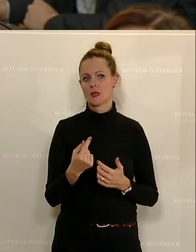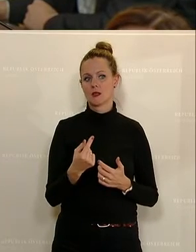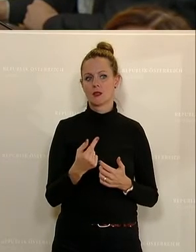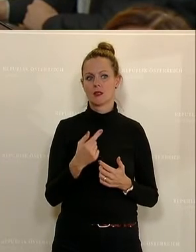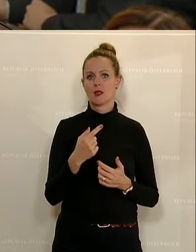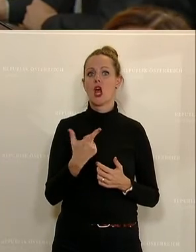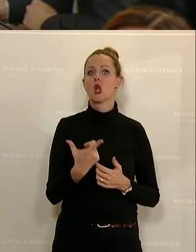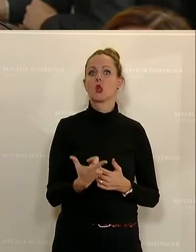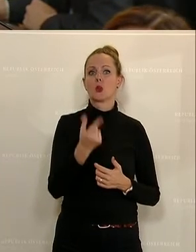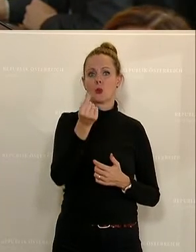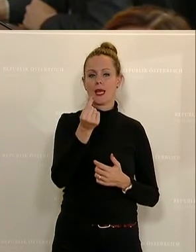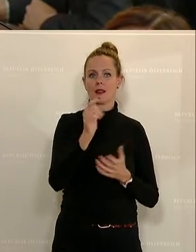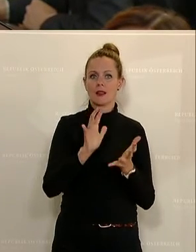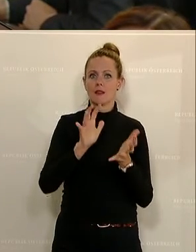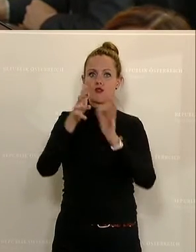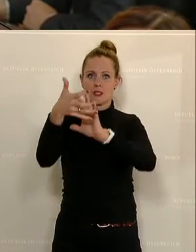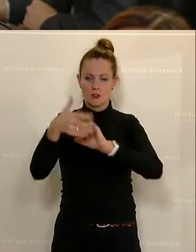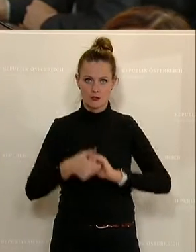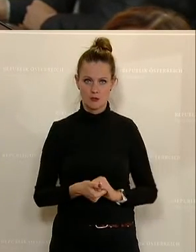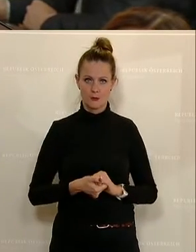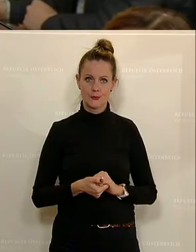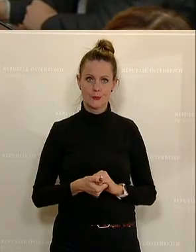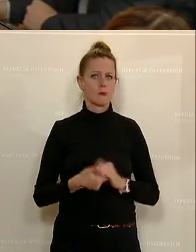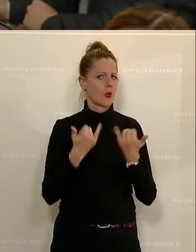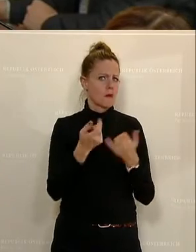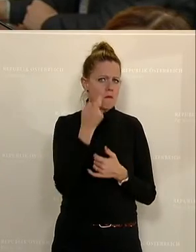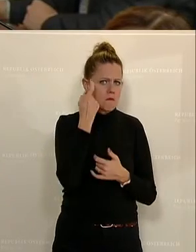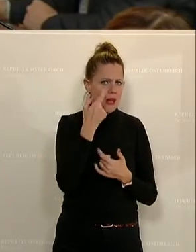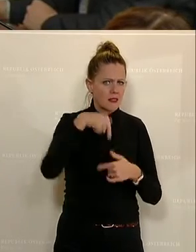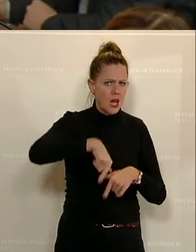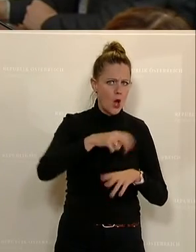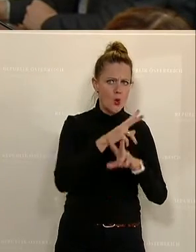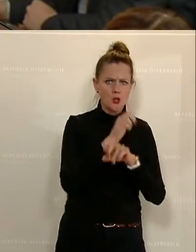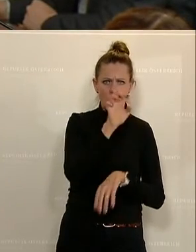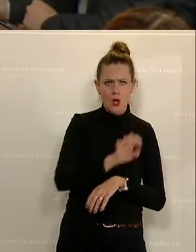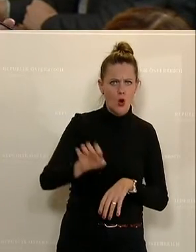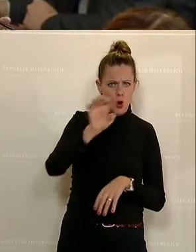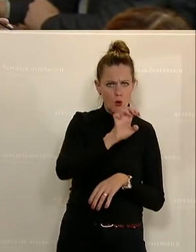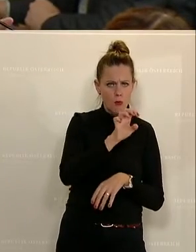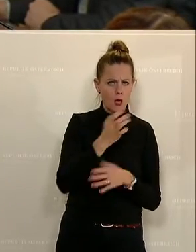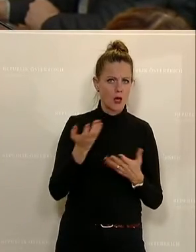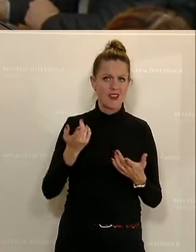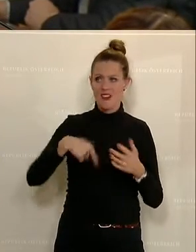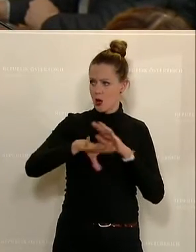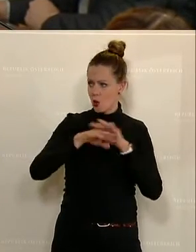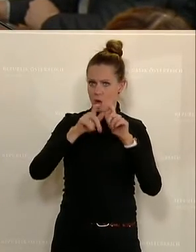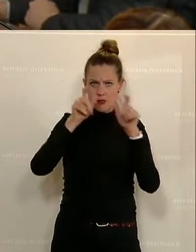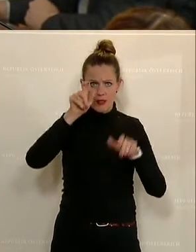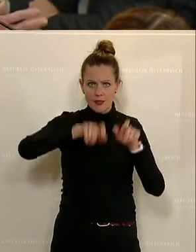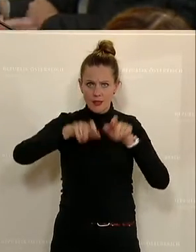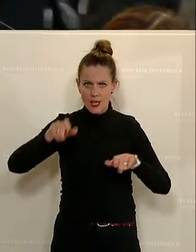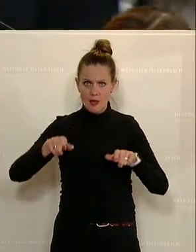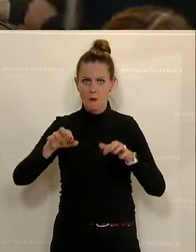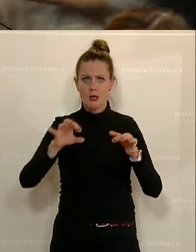Transition. Es geht darum, ob wir in Österreich, ob wir in Europa, ob wir als Unternehmerinnen und Unternehmer,